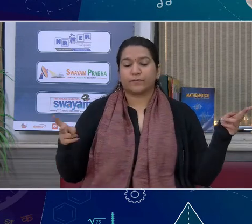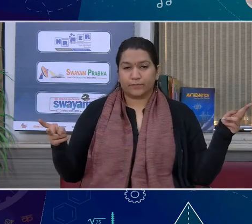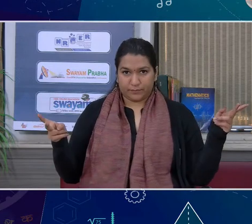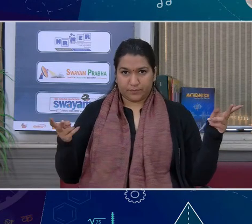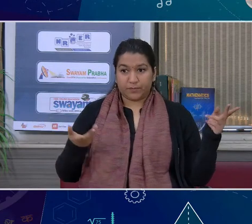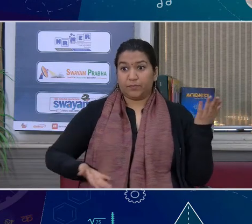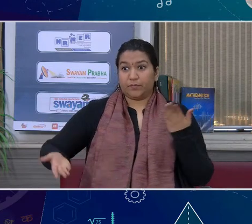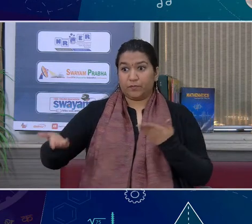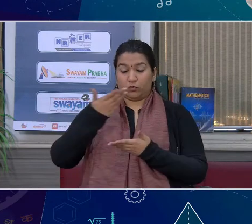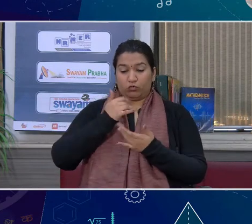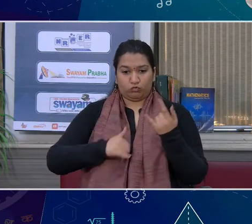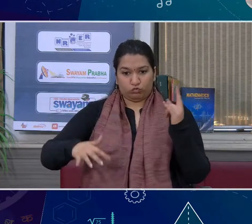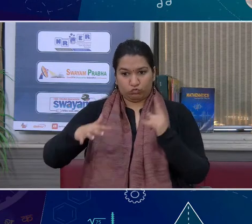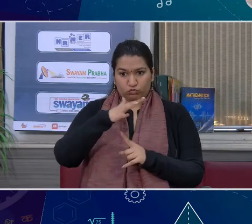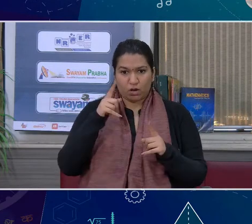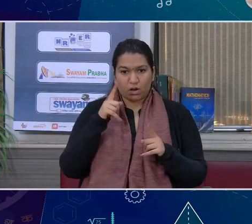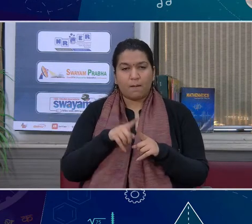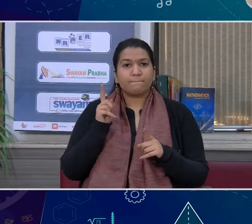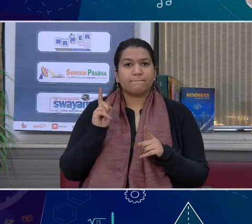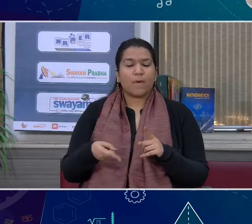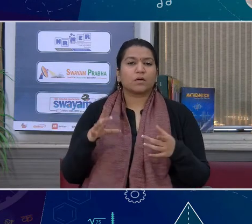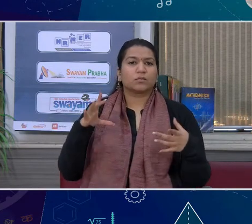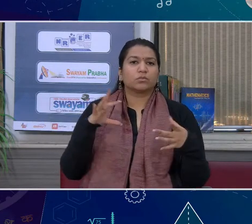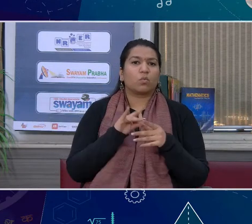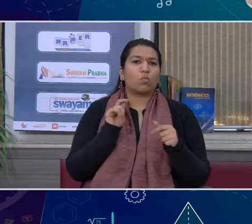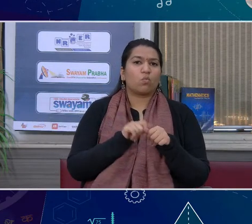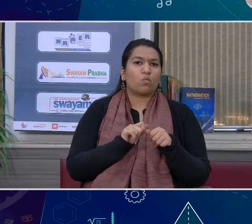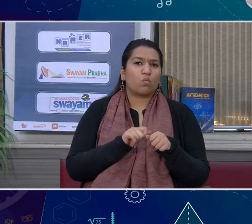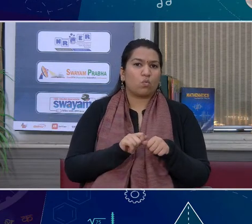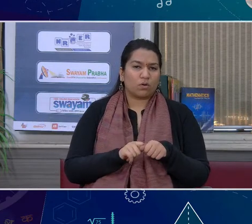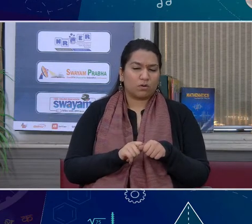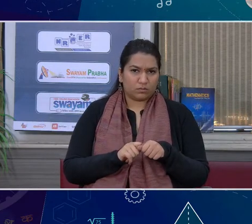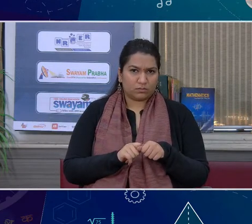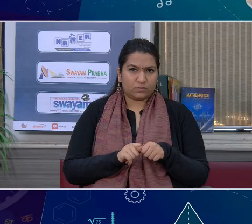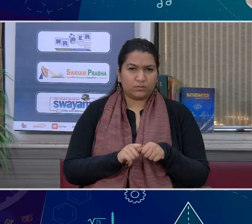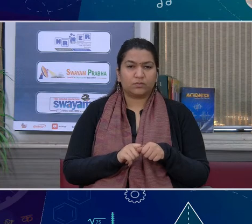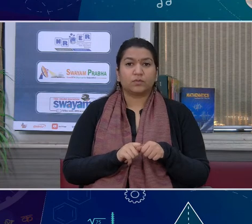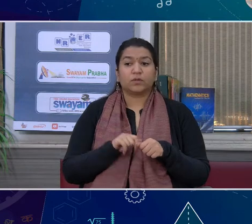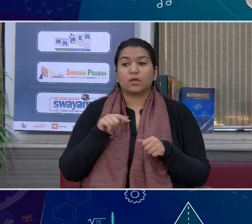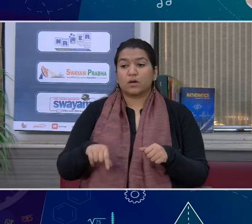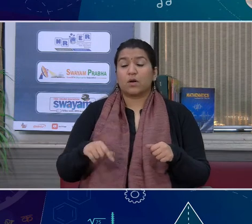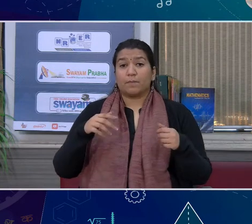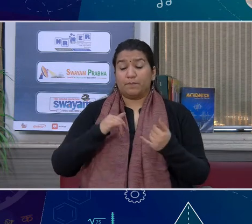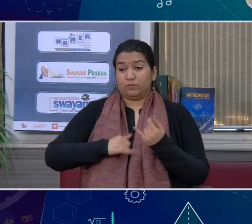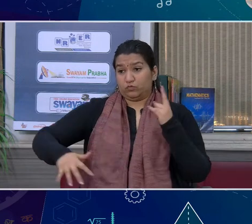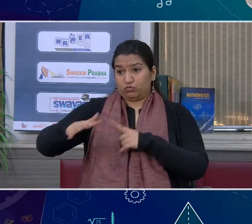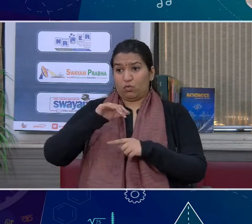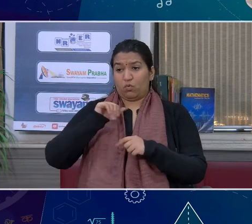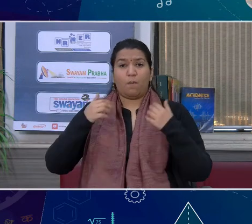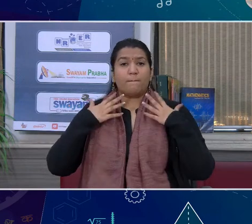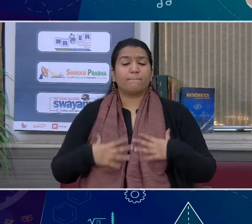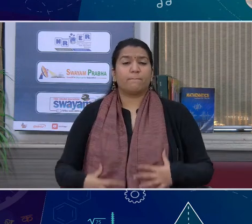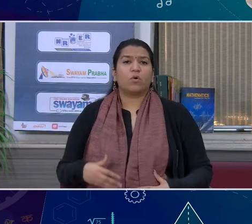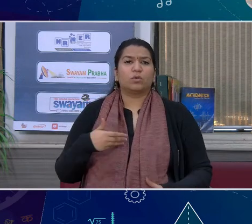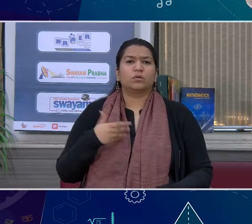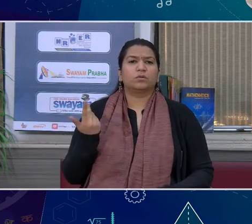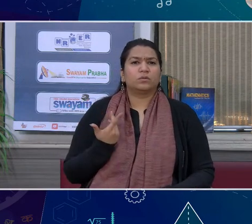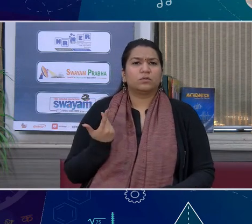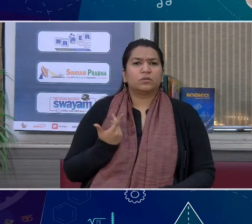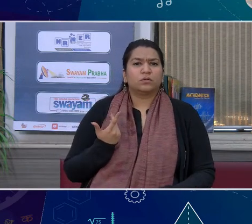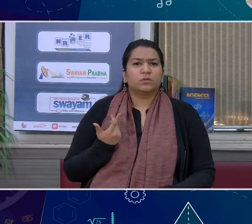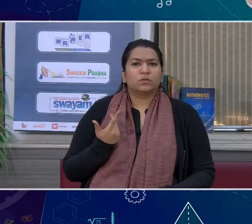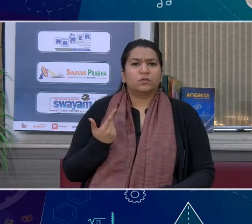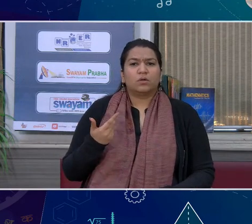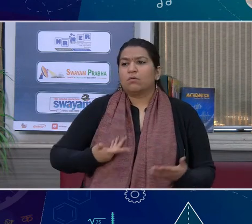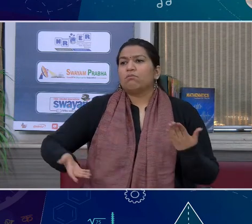स्थापिक करना है जो विशेष होषिकता वाले बच्चे भी हैं वो भी हमारे समाज का अंग है शायद उनमें ऐसी कई विशेष्ता